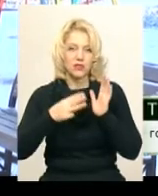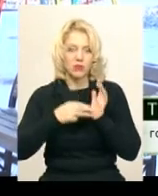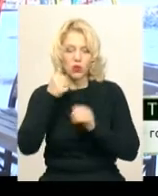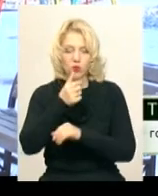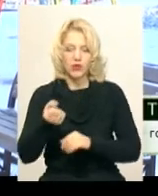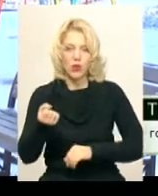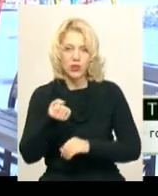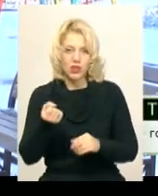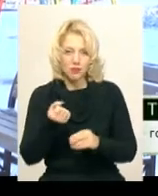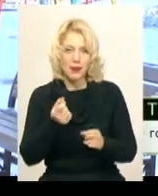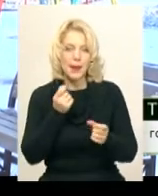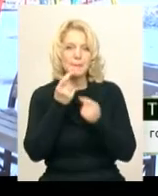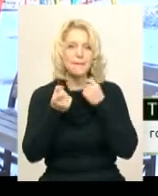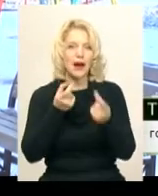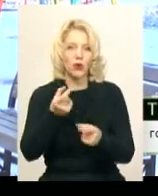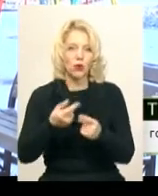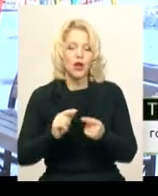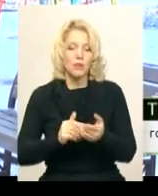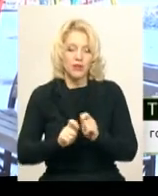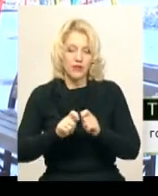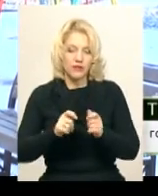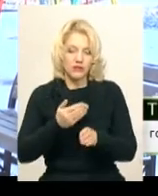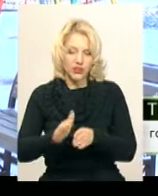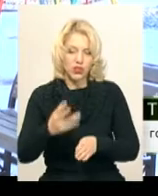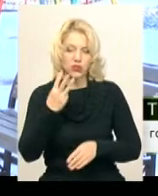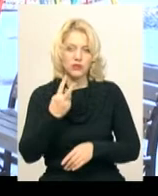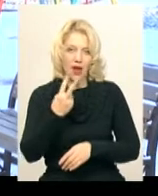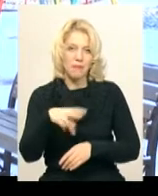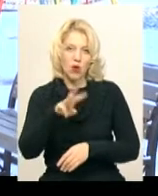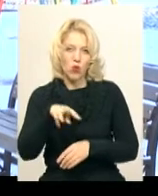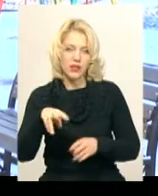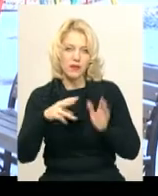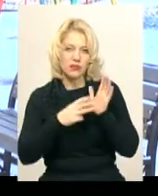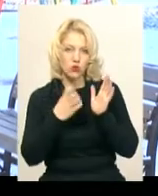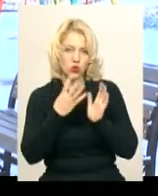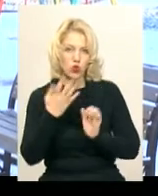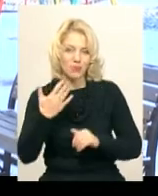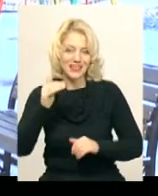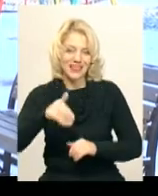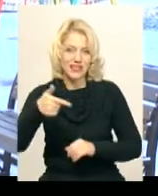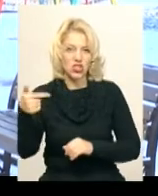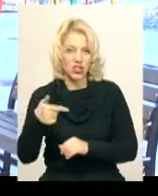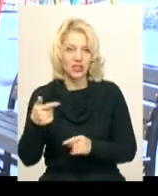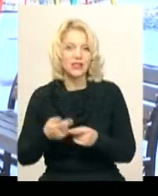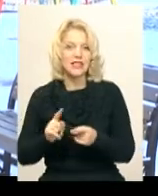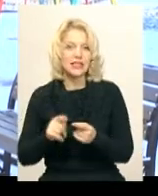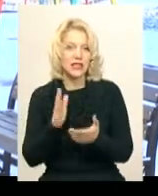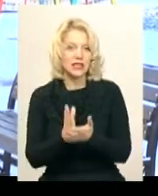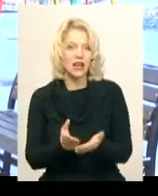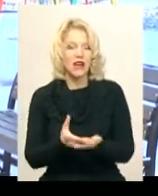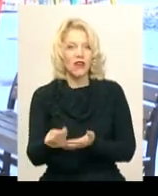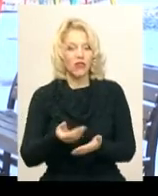утримання парку виділено 2 мільйона 745 тисяч гривень. В основному це є виплати